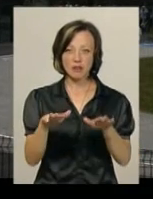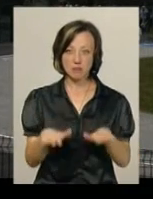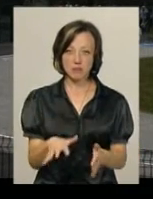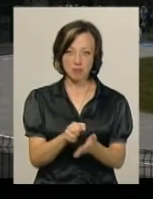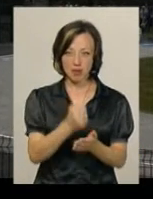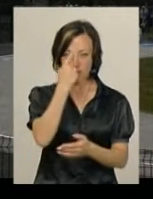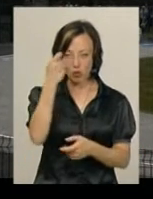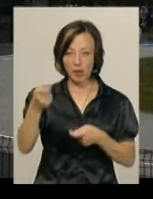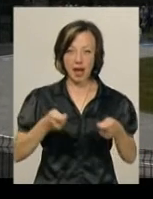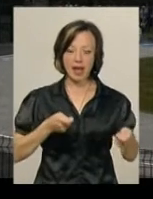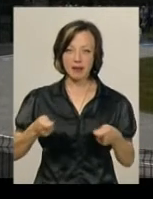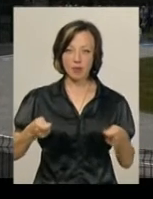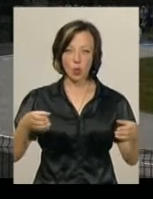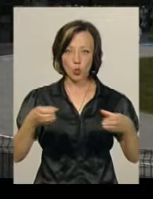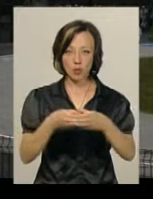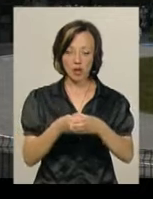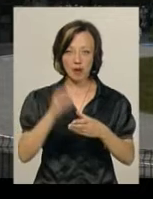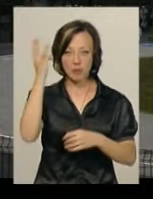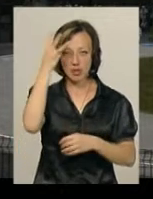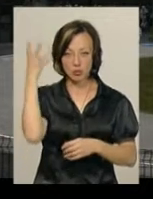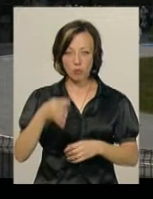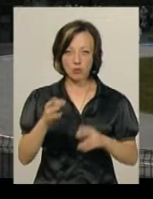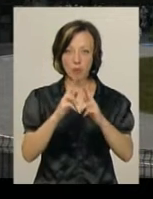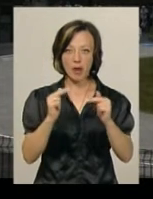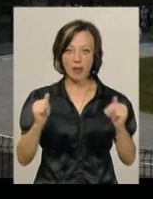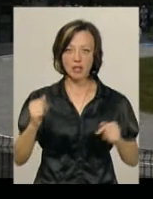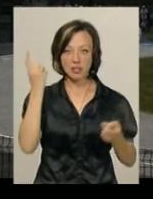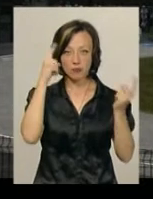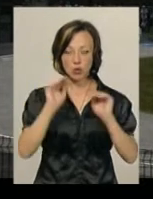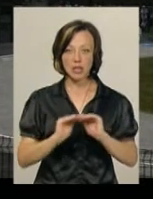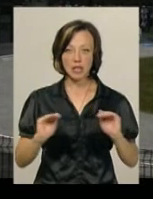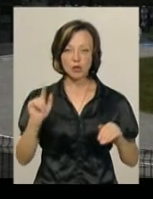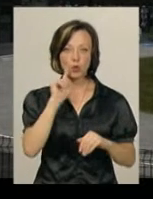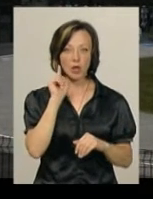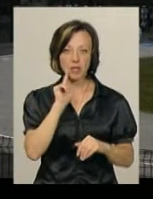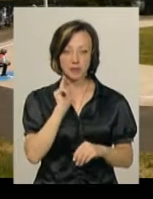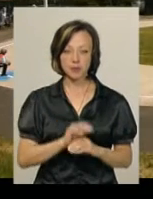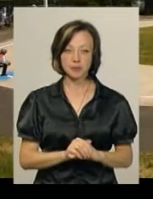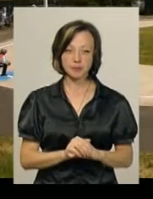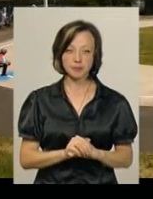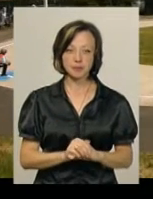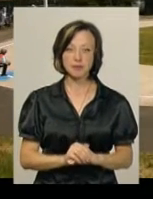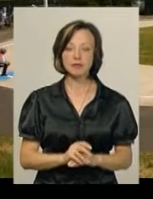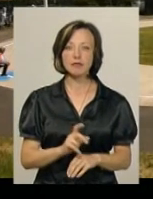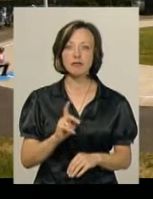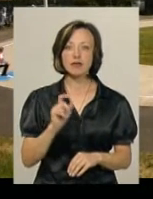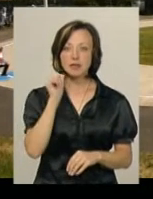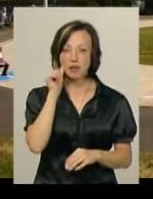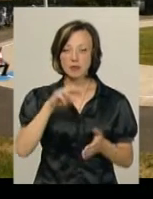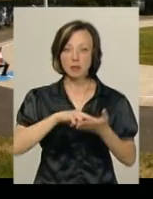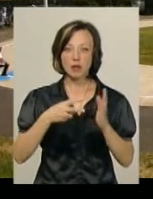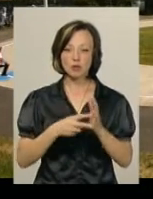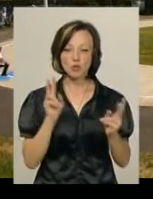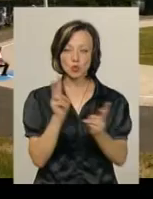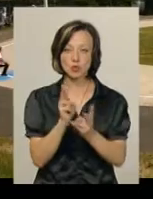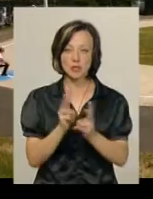повідомив керівник авіамодельного гуртка Хмельницького обласного палацу творчості дітей юнацтва Геннадій Соколов. Завтра ми плануємо зустрітися